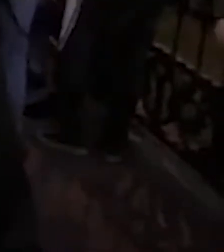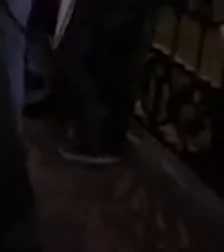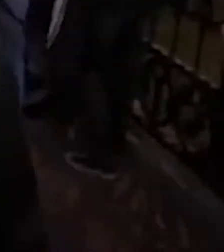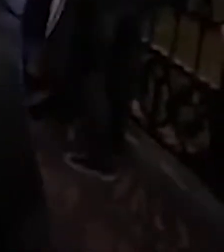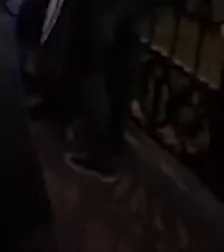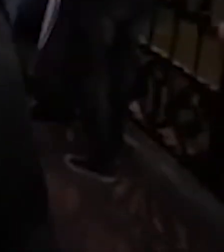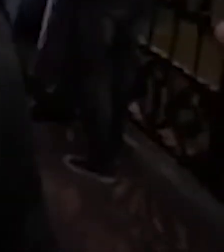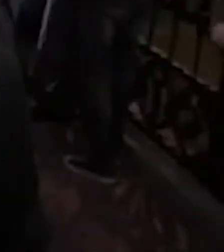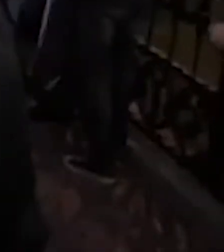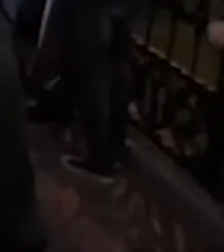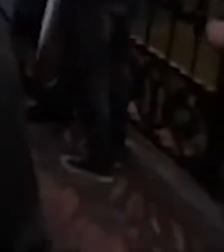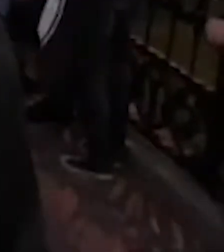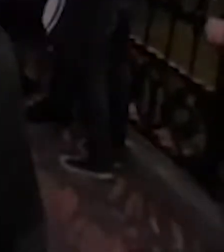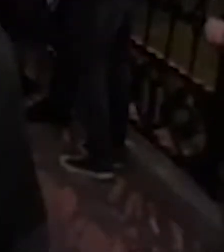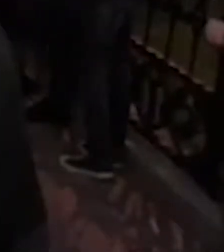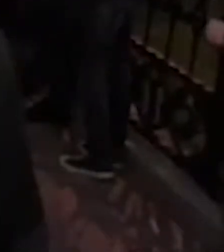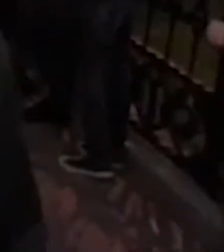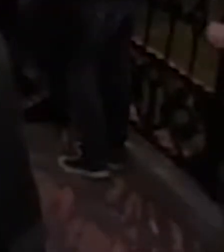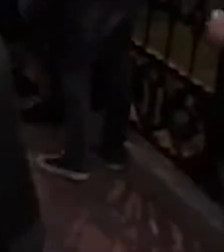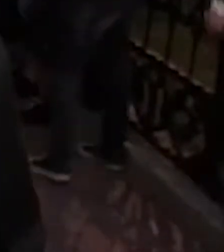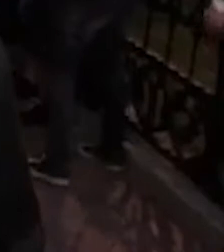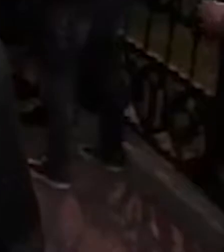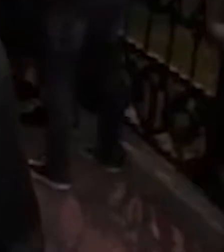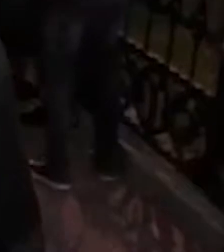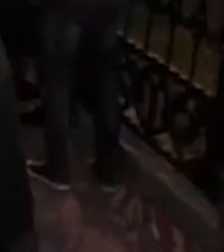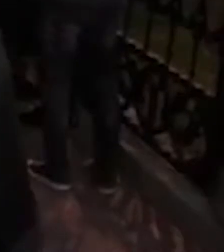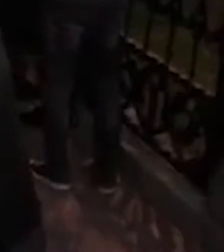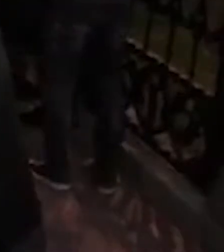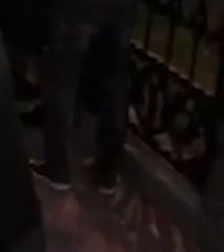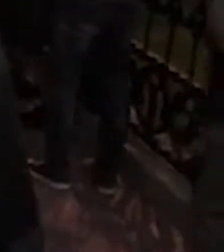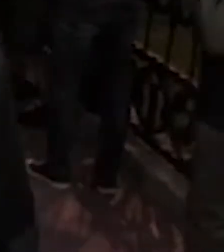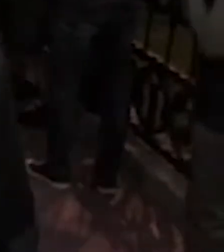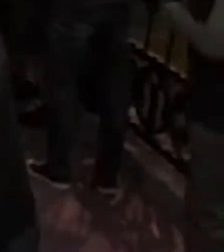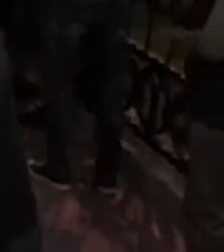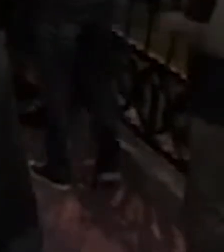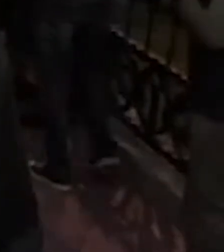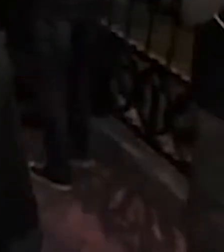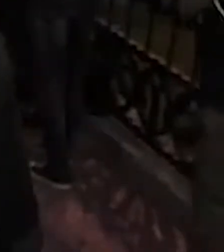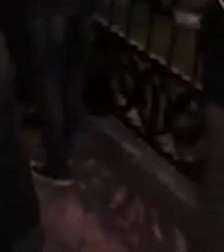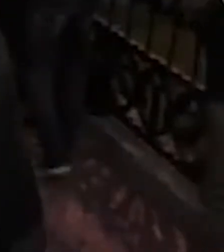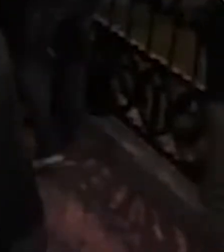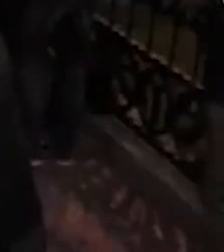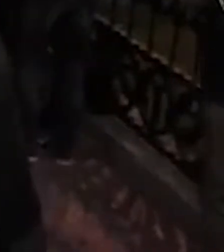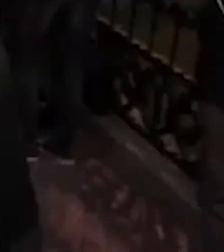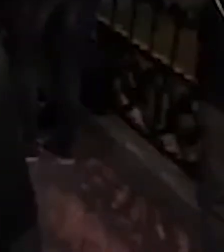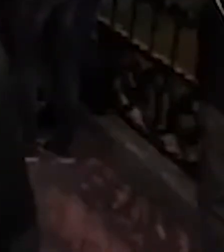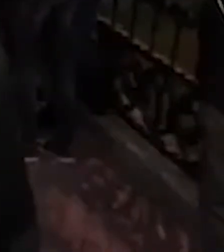ніколи не жмирююся з тими вимогами, які від нас хотять отримати за наш рахунок